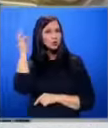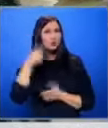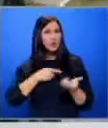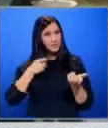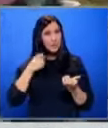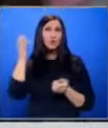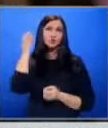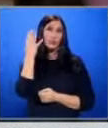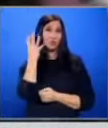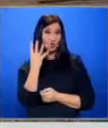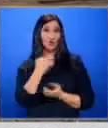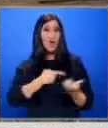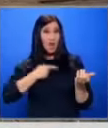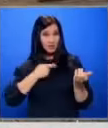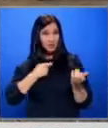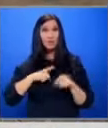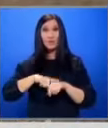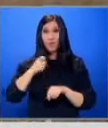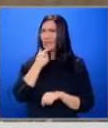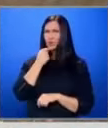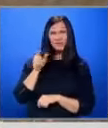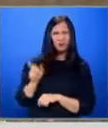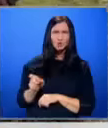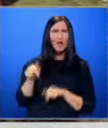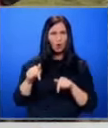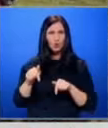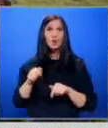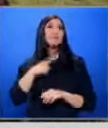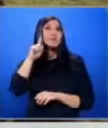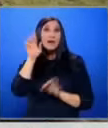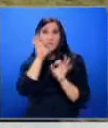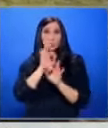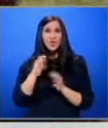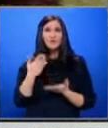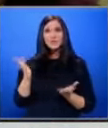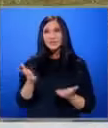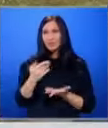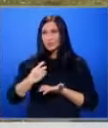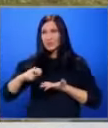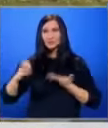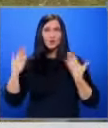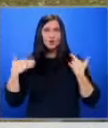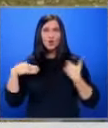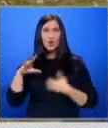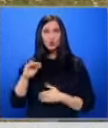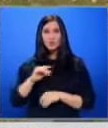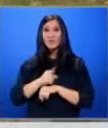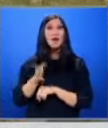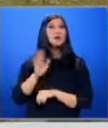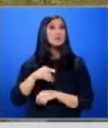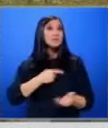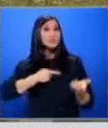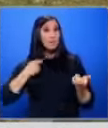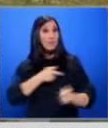Чухме 4 изстрела, да Ознавате ли го човека оттука ли? Не знам още какво е станало. Излизах да разхождам кучето Веднага след